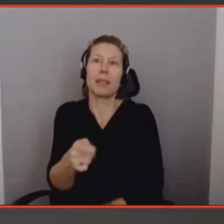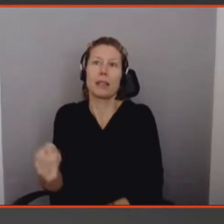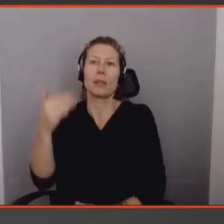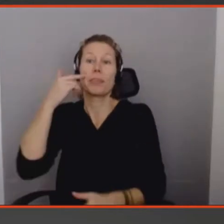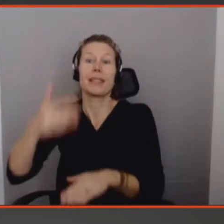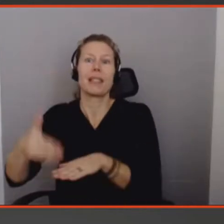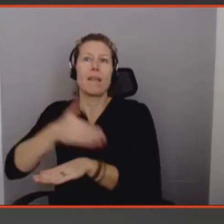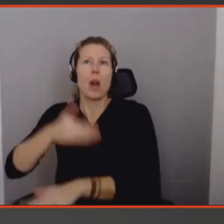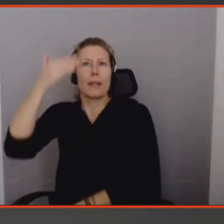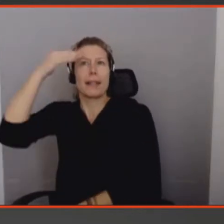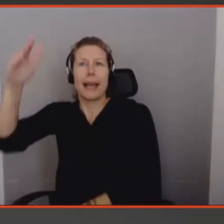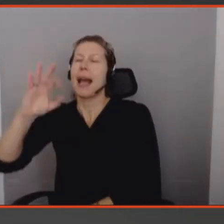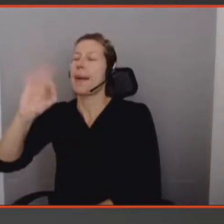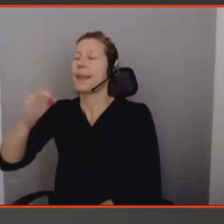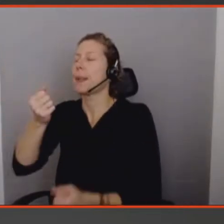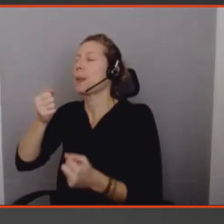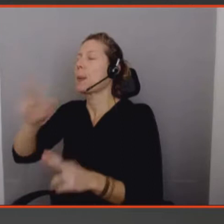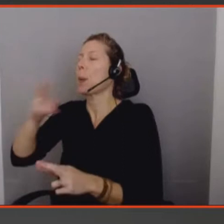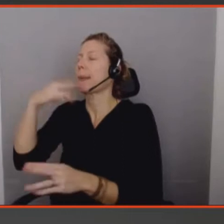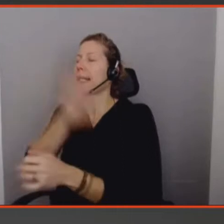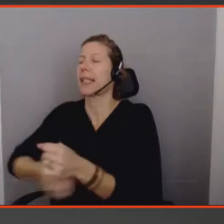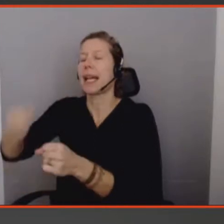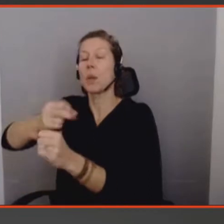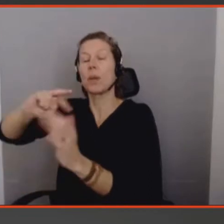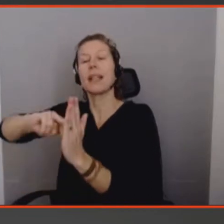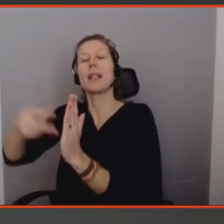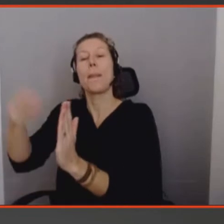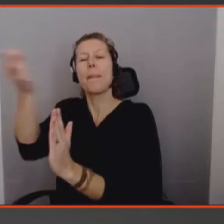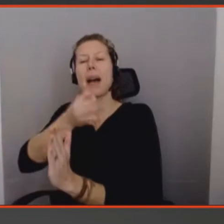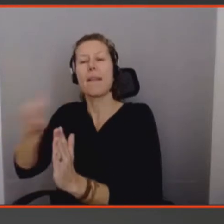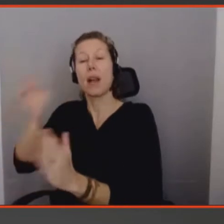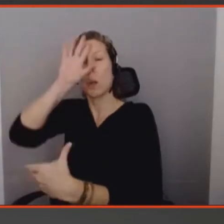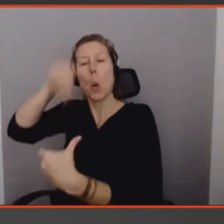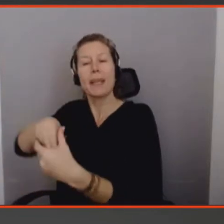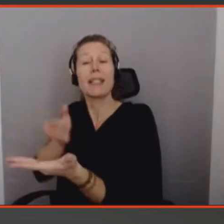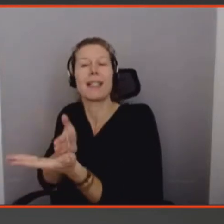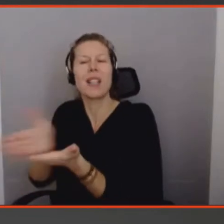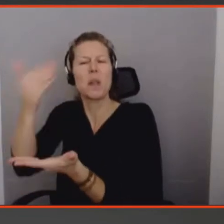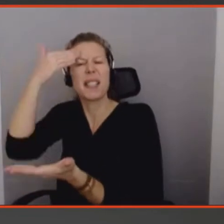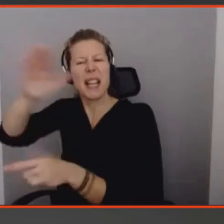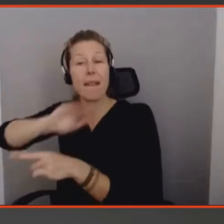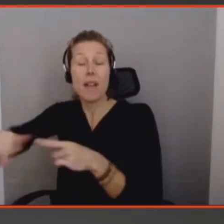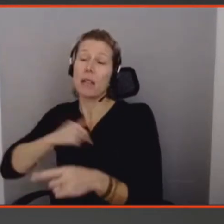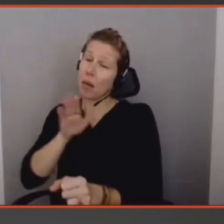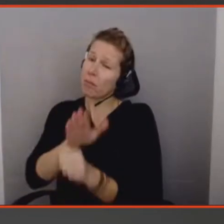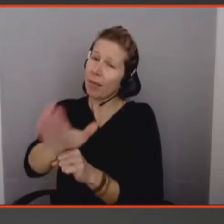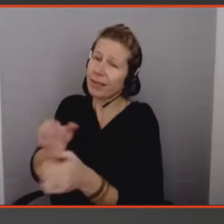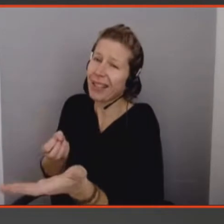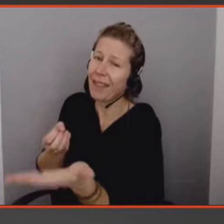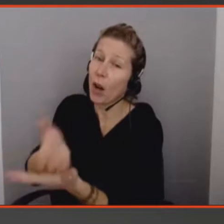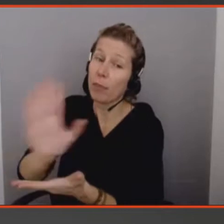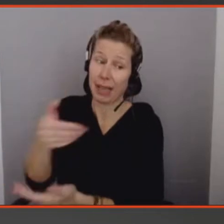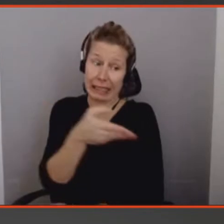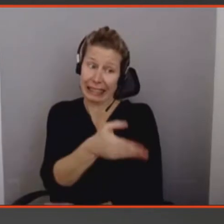et porteuse de sens, je vous promets que je vous le dirai. Mais ce n pas du 100% garanti. Par contre, j'espère qu vont vous inspirer.